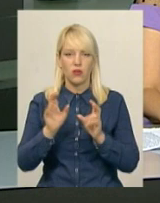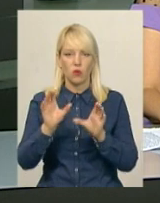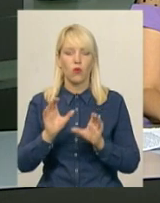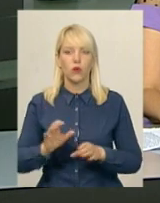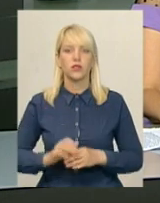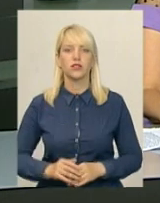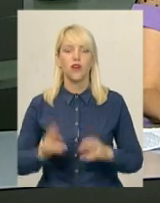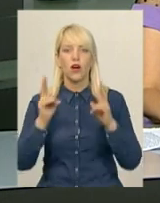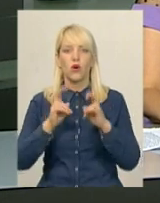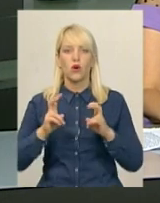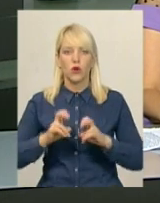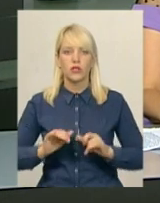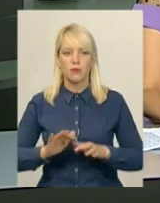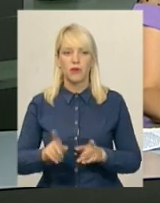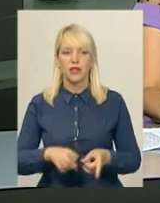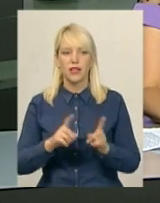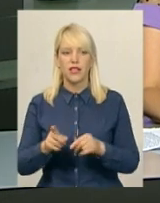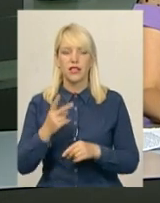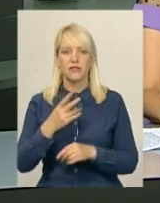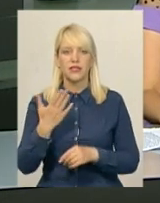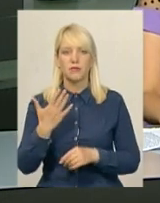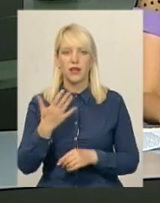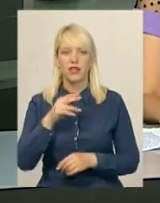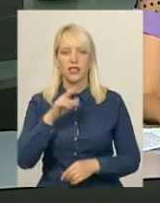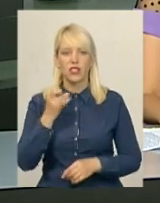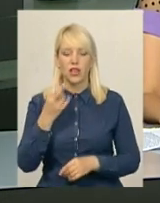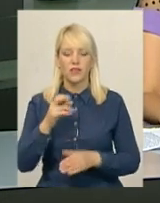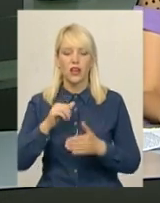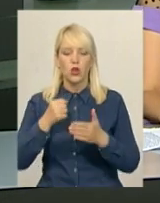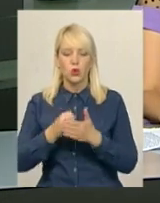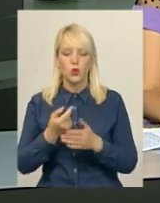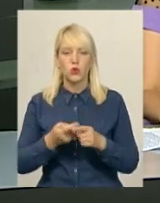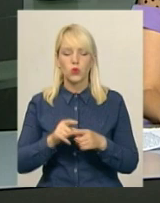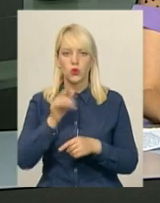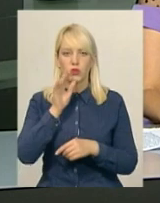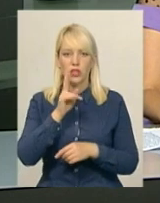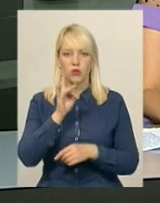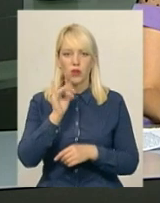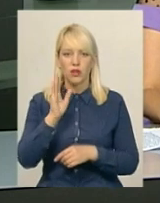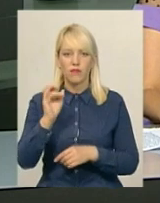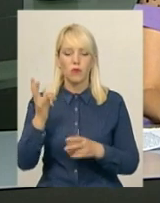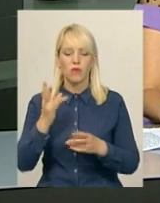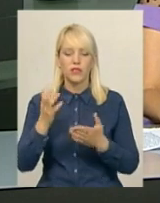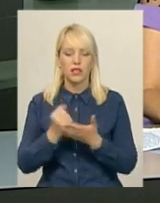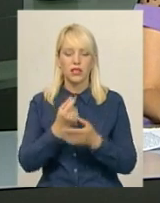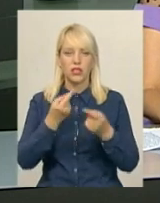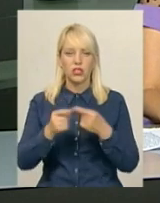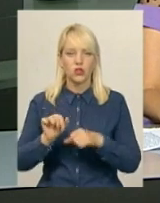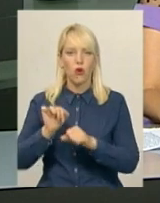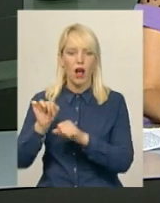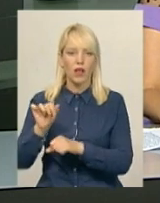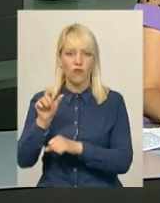Розгляд справи перенесли на 25 червня. До цього часу Михайло Кривак має знайти собі іншого адвоката.